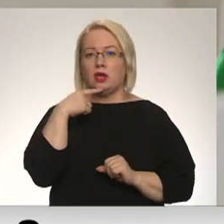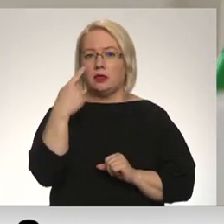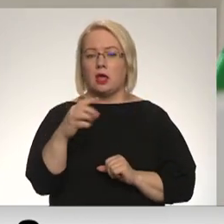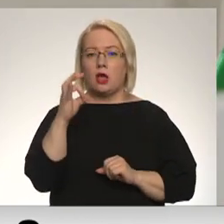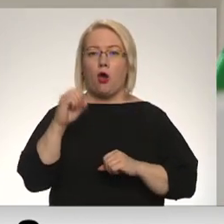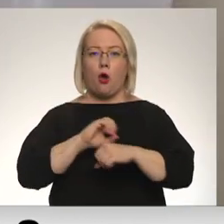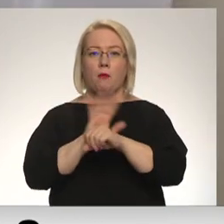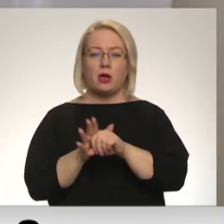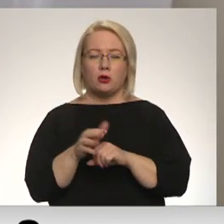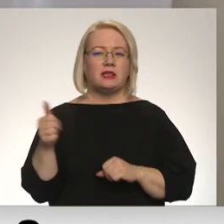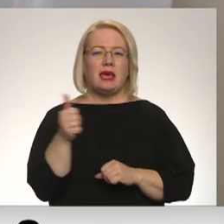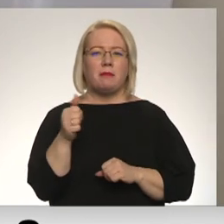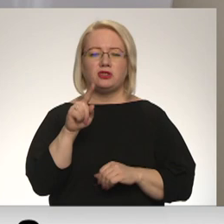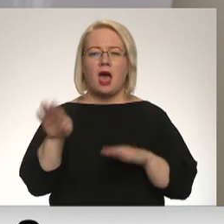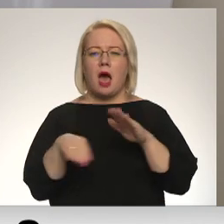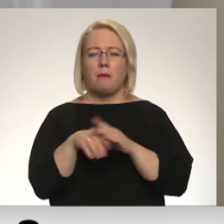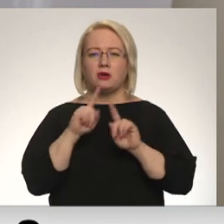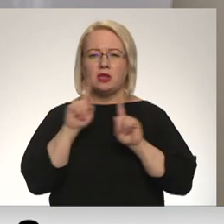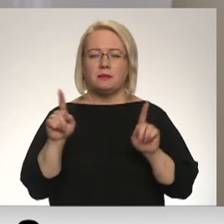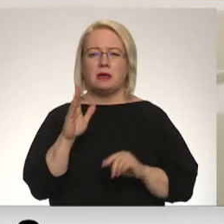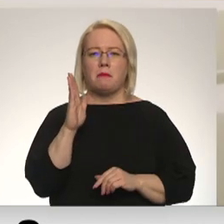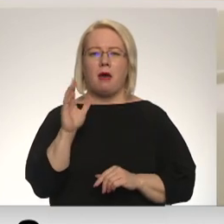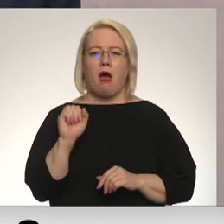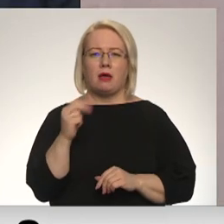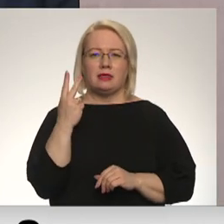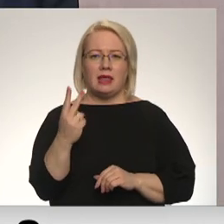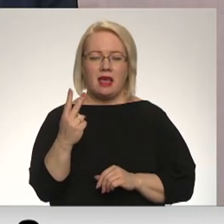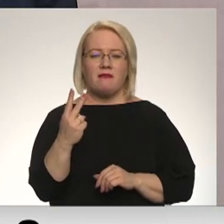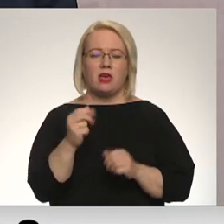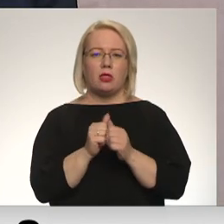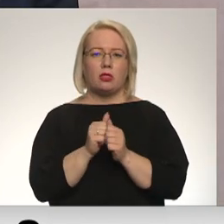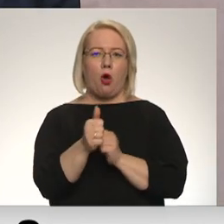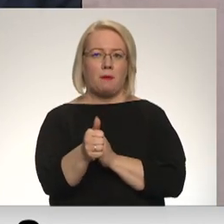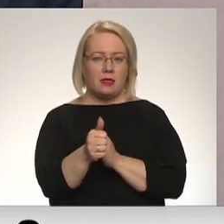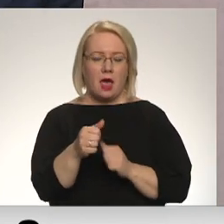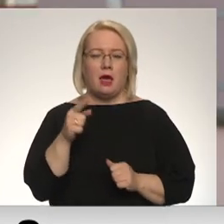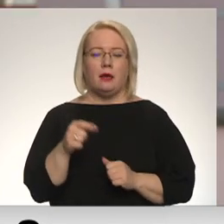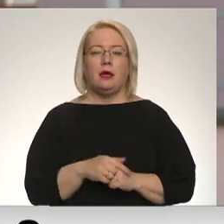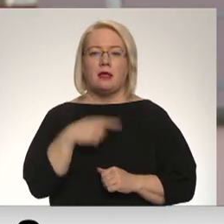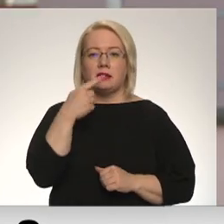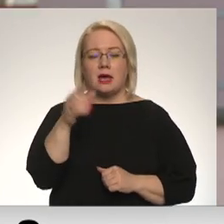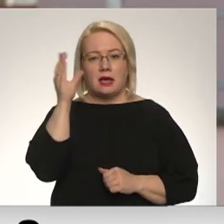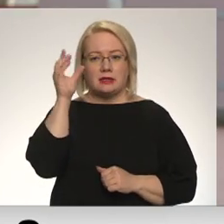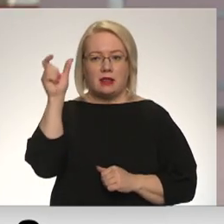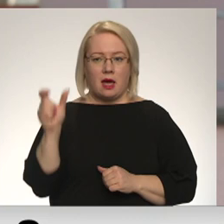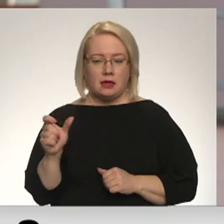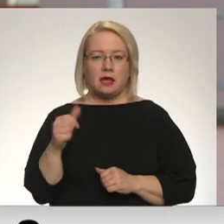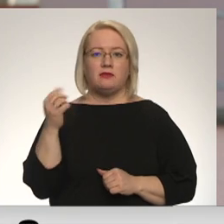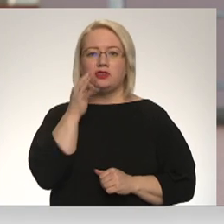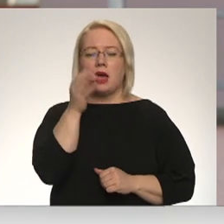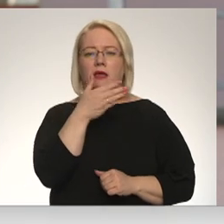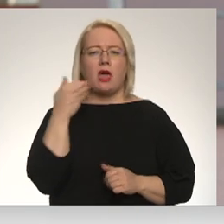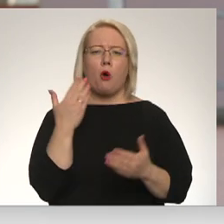omikrons un īpaštā apakštips – BA2 dominē. Tā norāda zinātnieks Jānis Kloviņš. Nav pierādījumi, ka viņš būtu